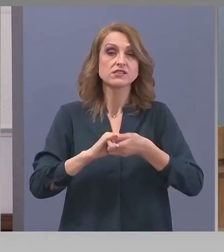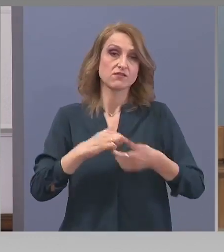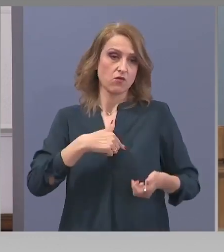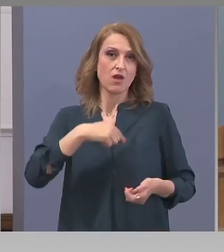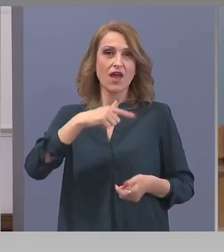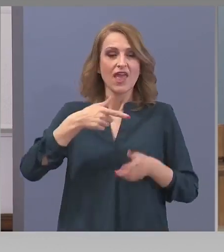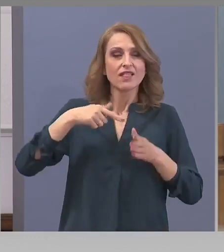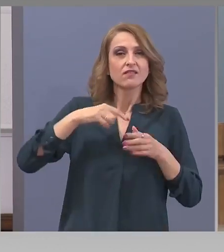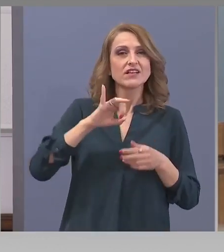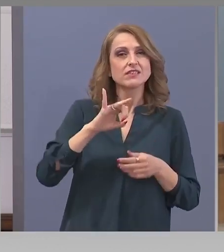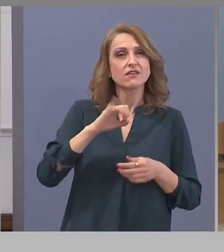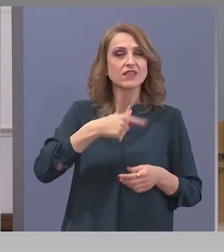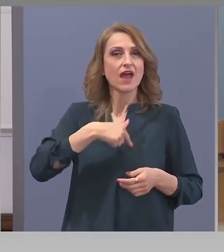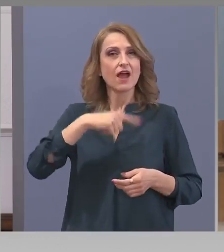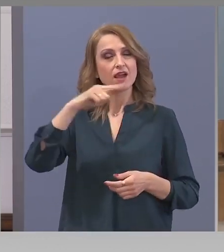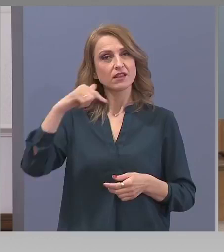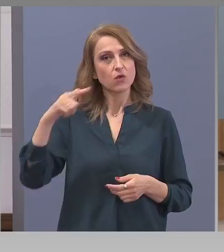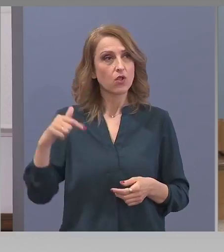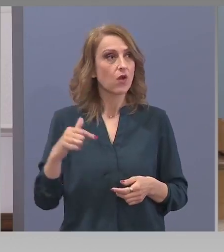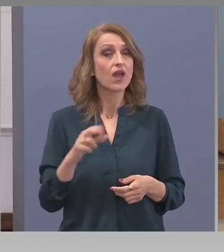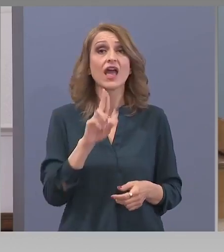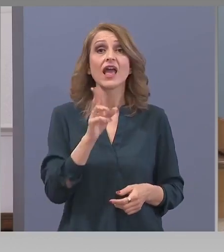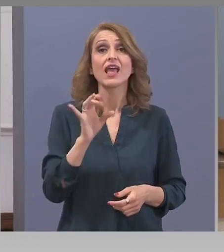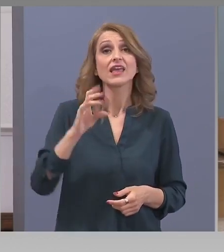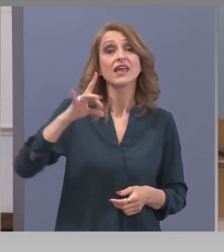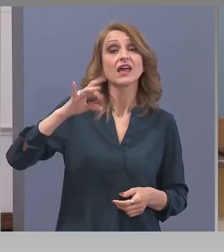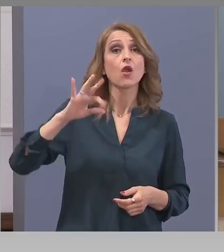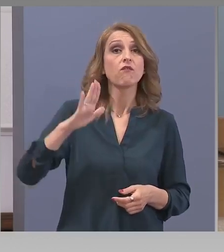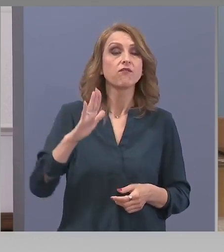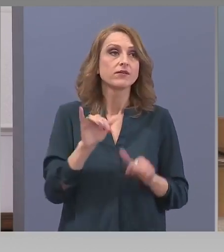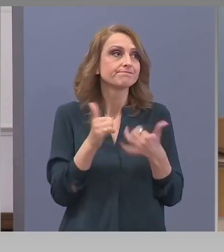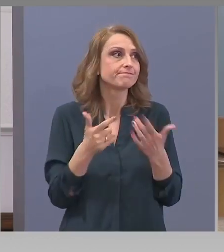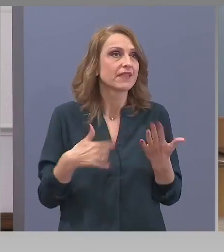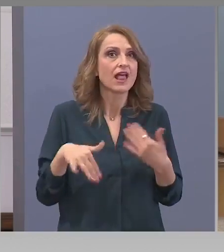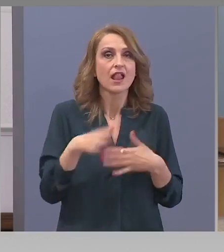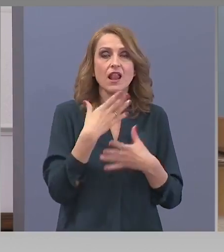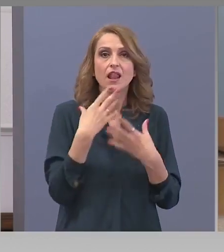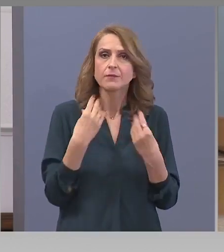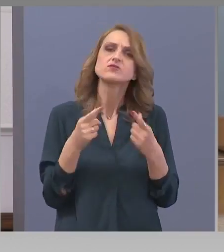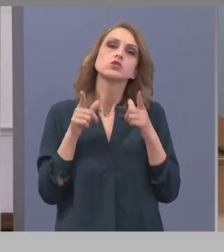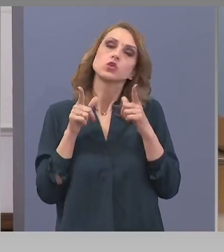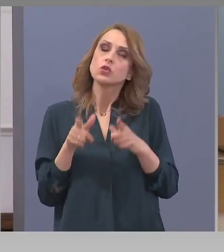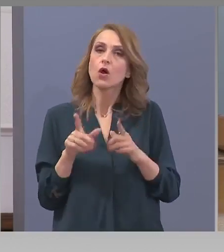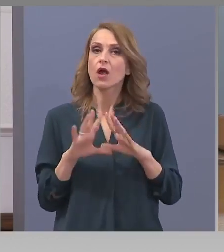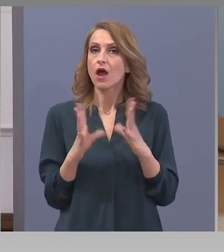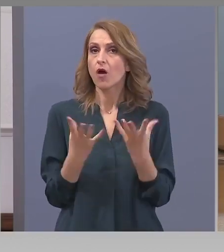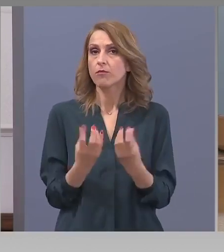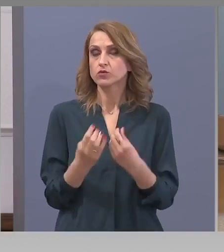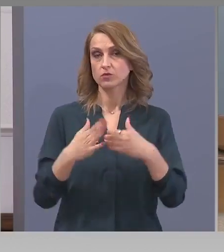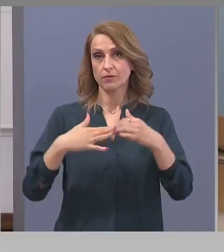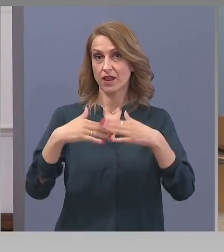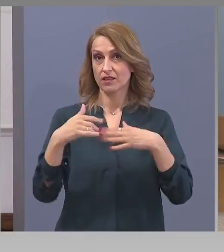Доцент Любомир Киров липсва по въважителни причини. е общо практикуващ лекар,